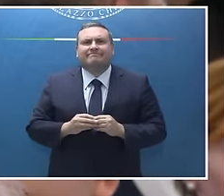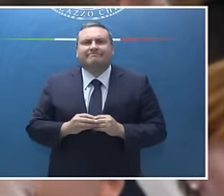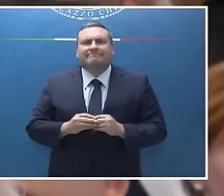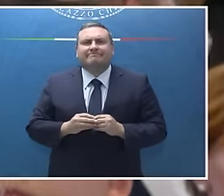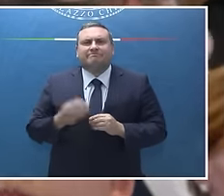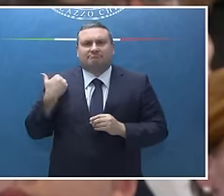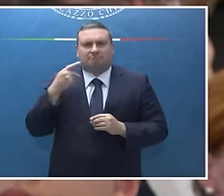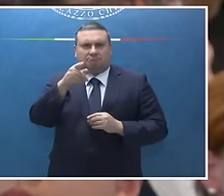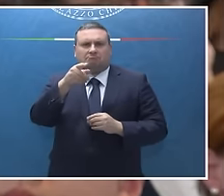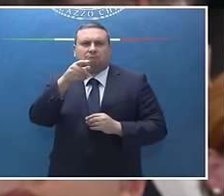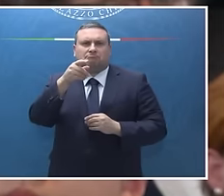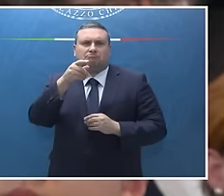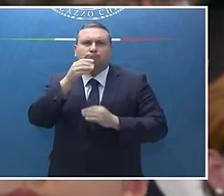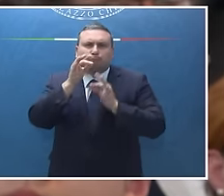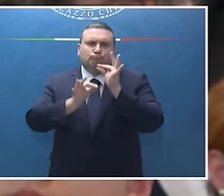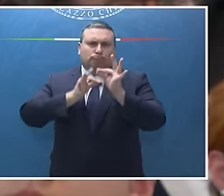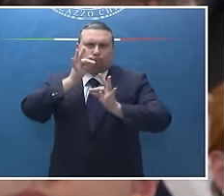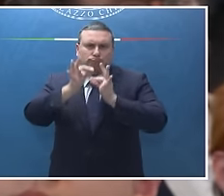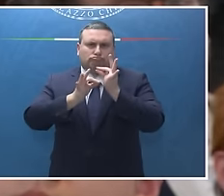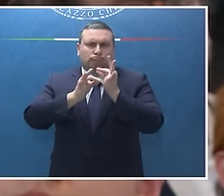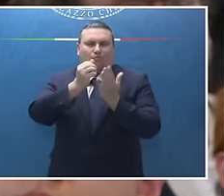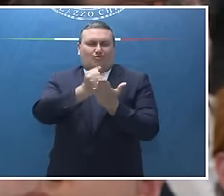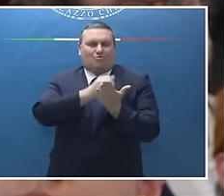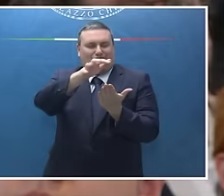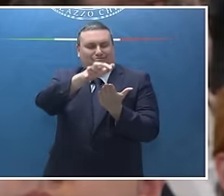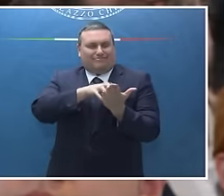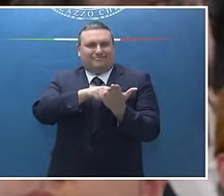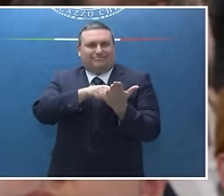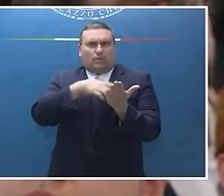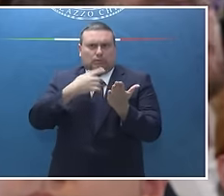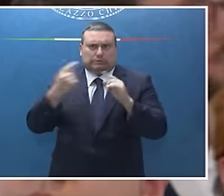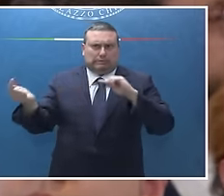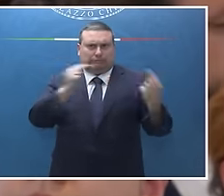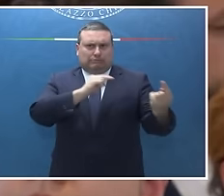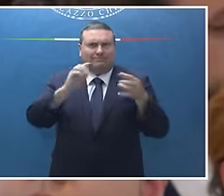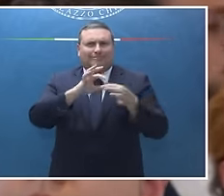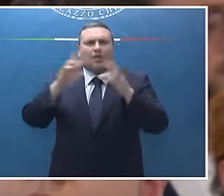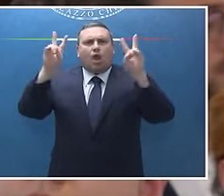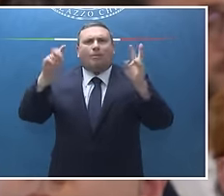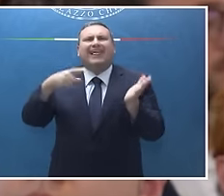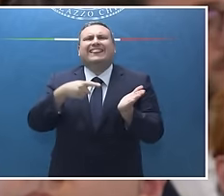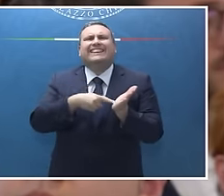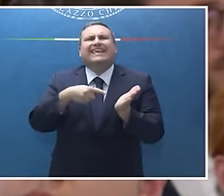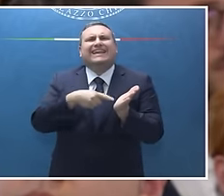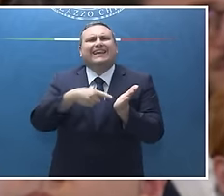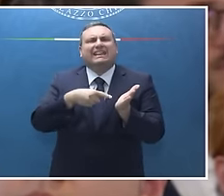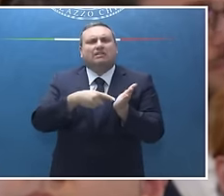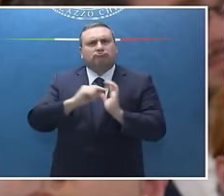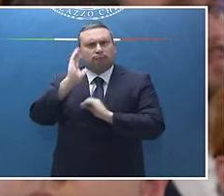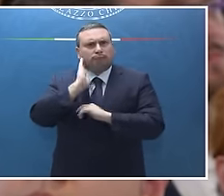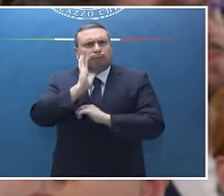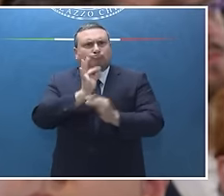vertice, che peraltro è stato molto dibattuto, è quello sui diritti. Vuole chiederci in questa sede